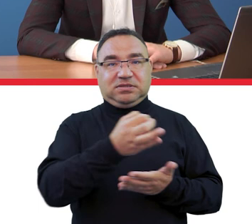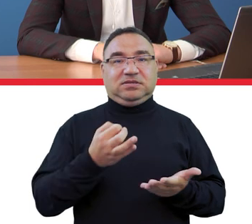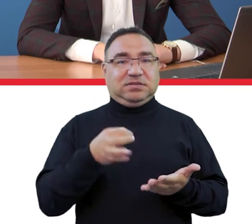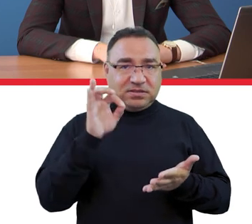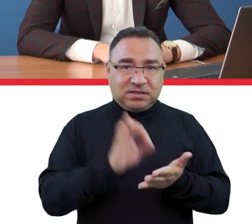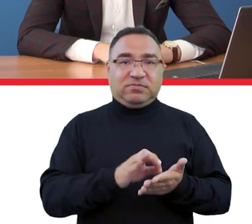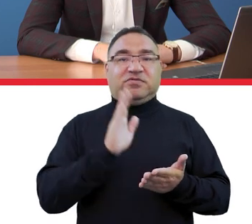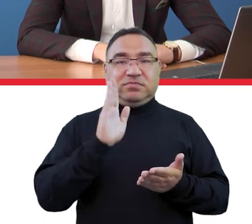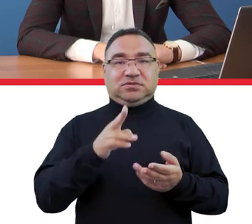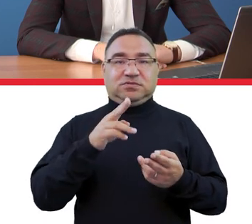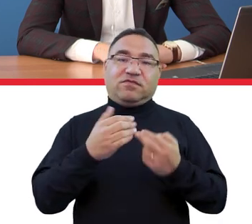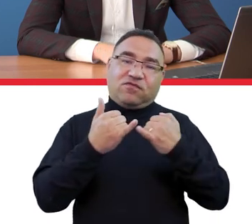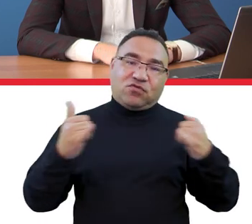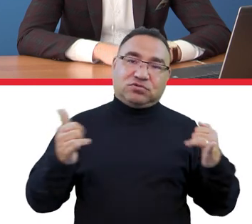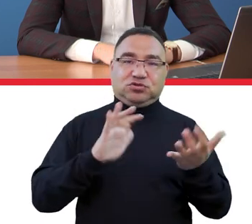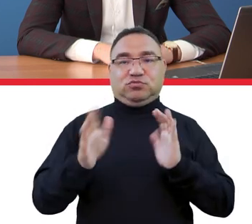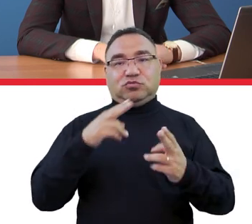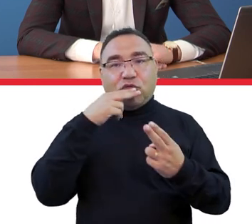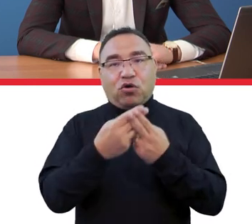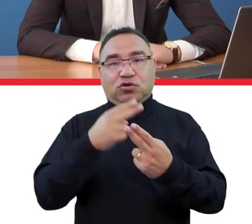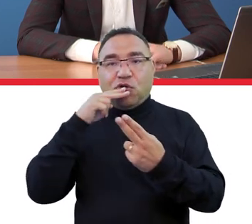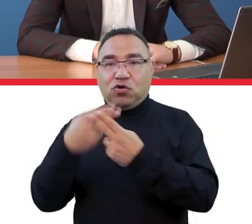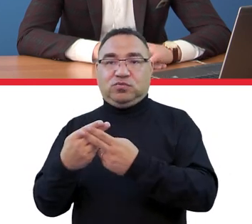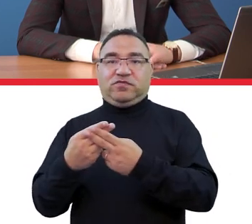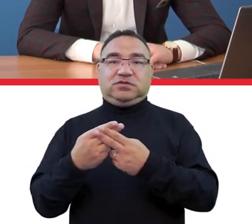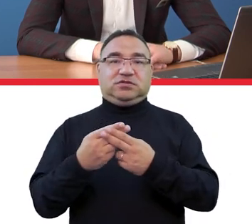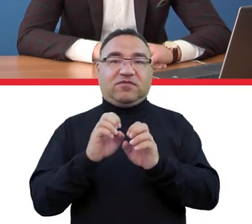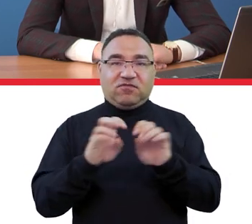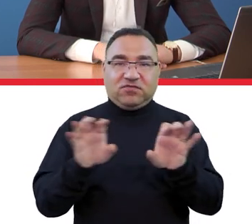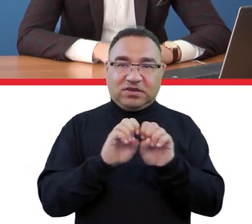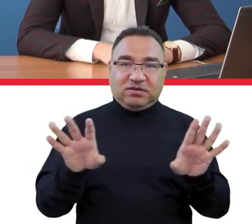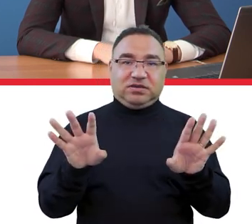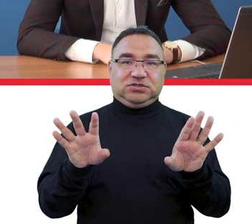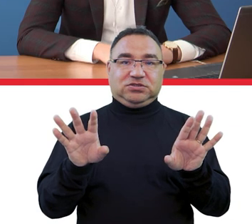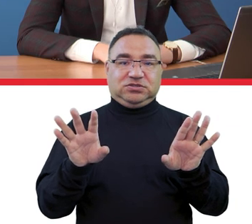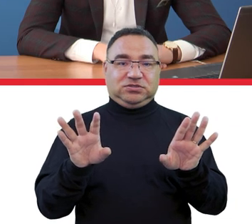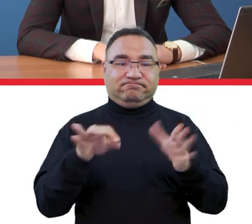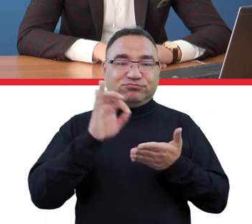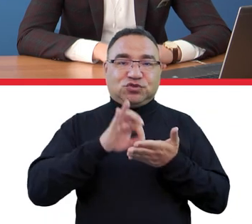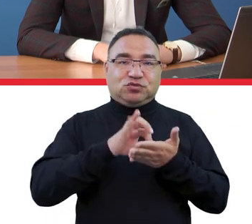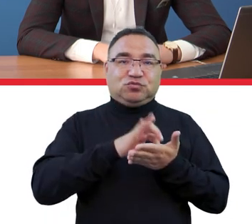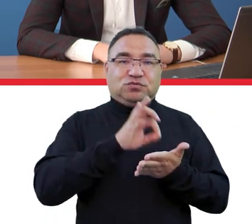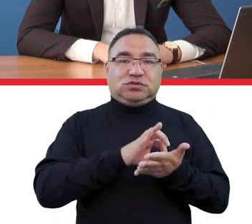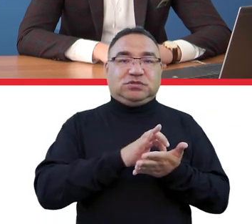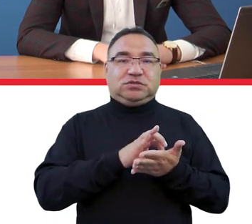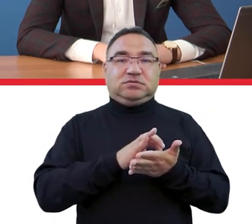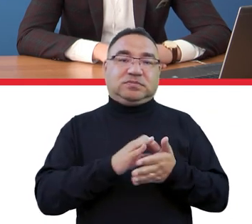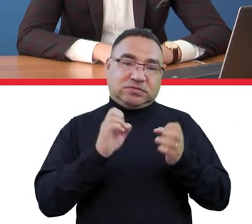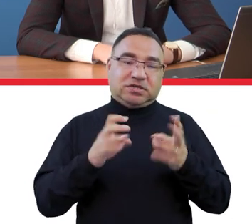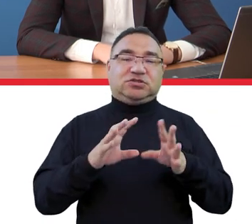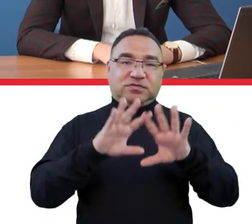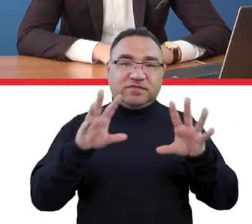to będziemy w różnej formie starali się udzielać odpowiedzi na bieżąco żeby